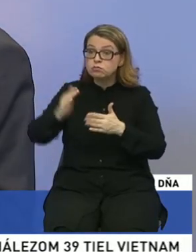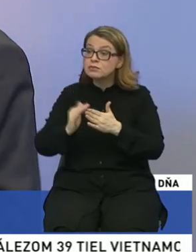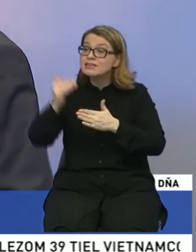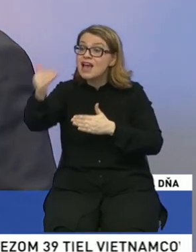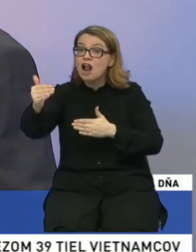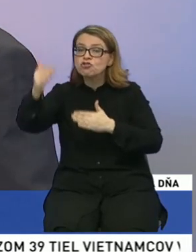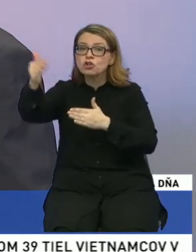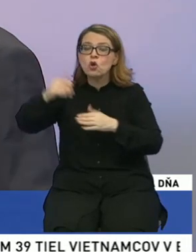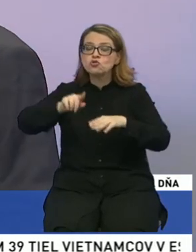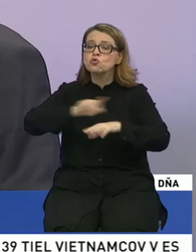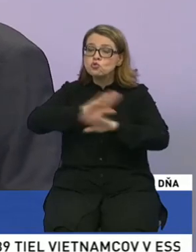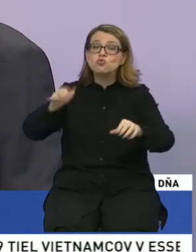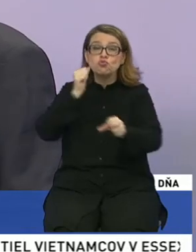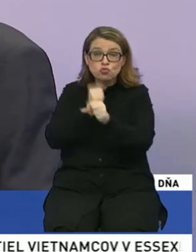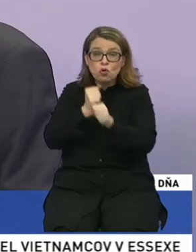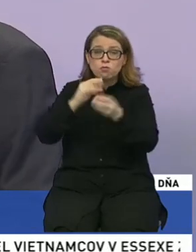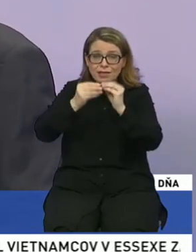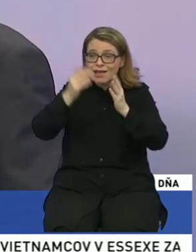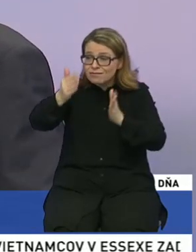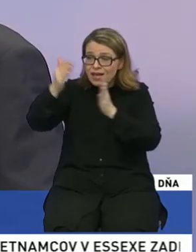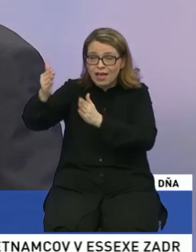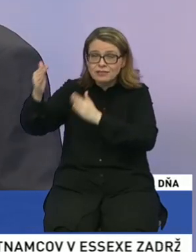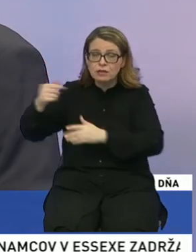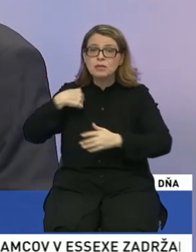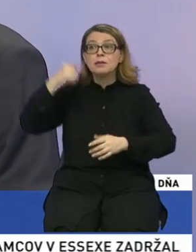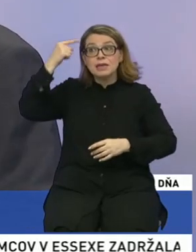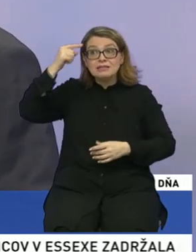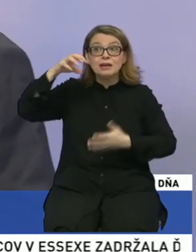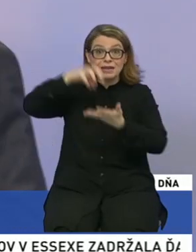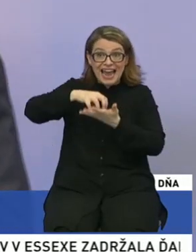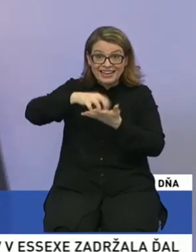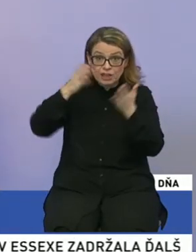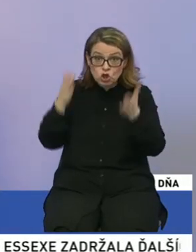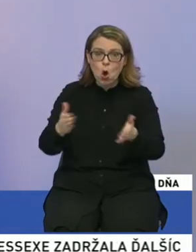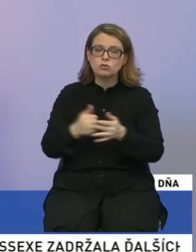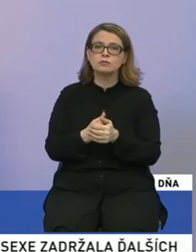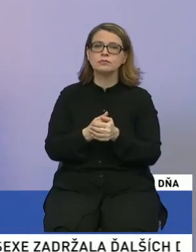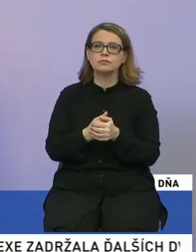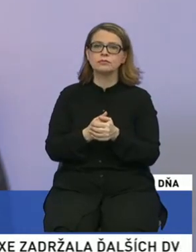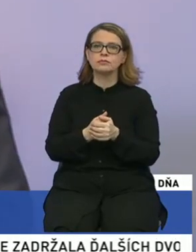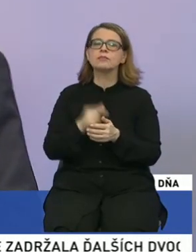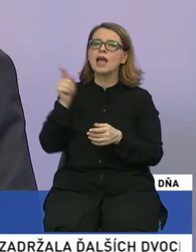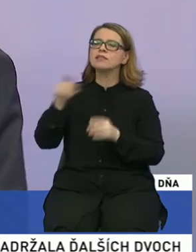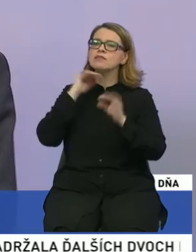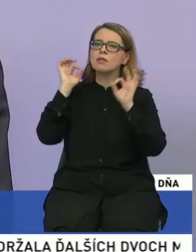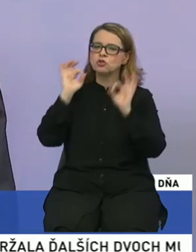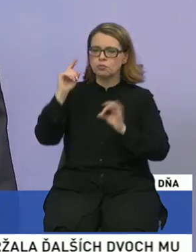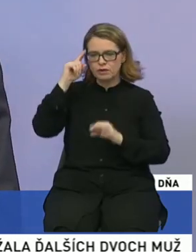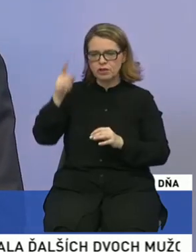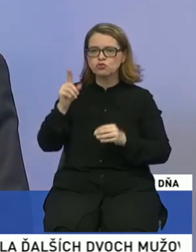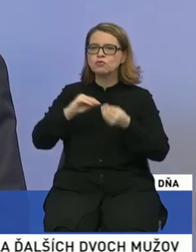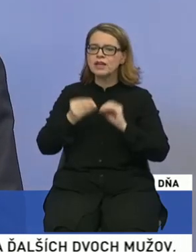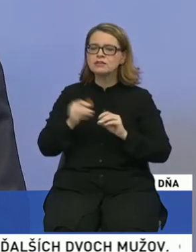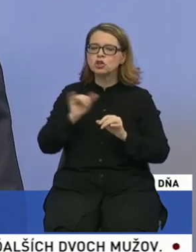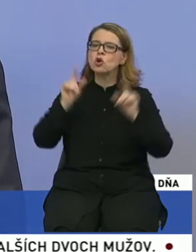Sú to rozpracované veci. Takže my myslíme na region. Samozrejme, že ty vieš veľmi dobre, sú veci,